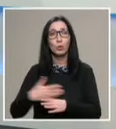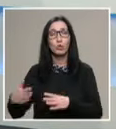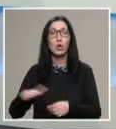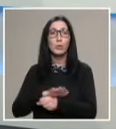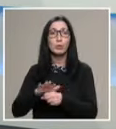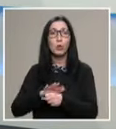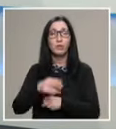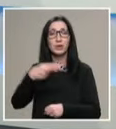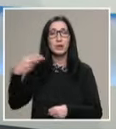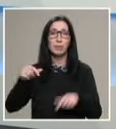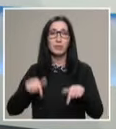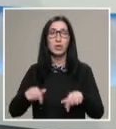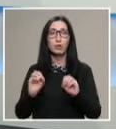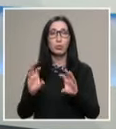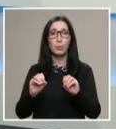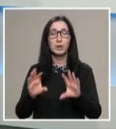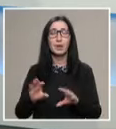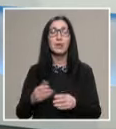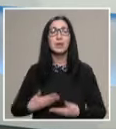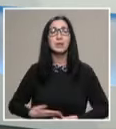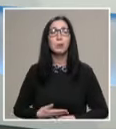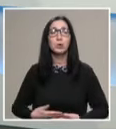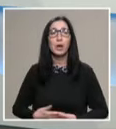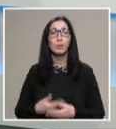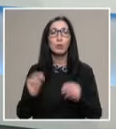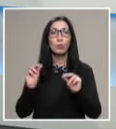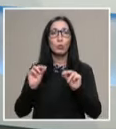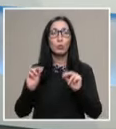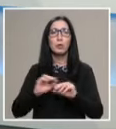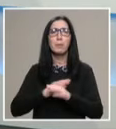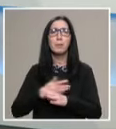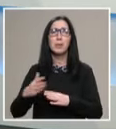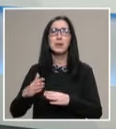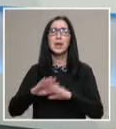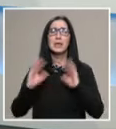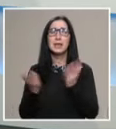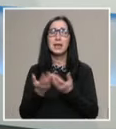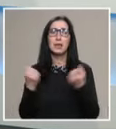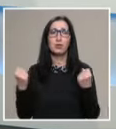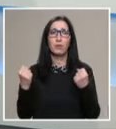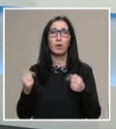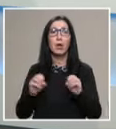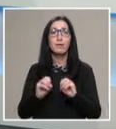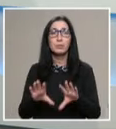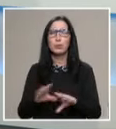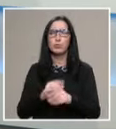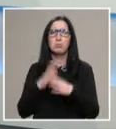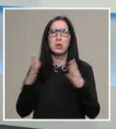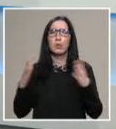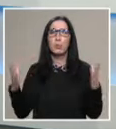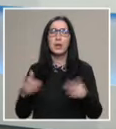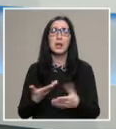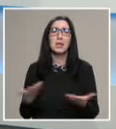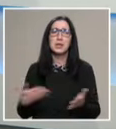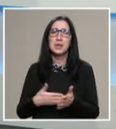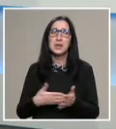Продължаваме с основната тема в днешното предаване за потребностите от обучение през целия живот. Възможностите за това са необятни, стига